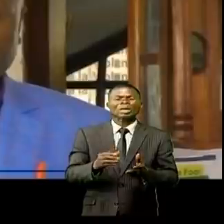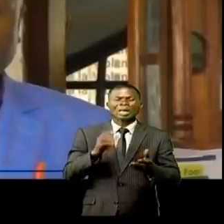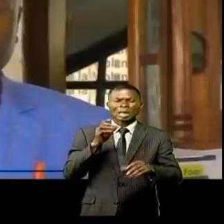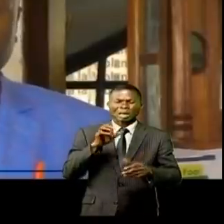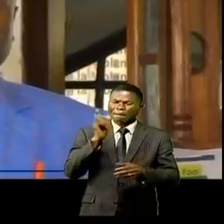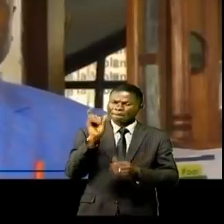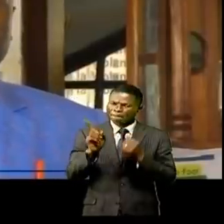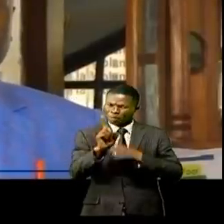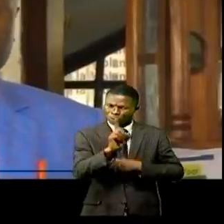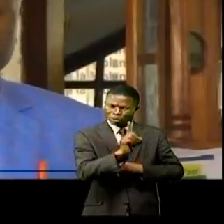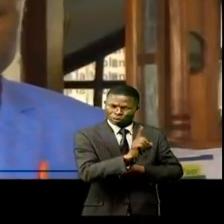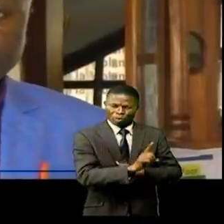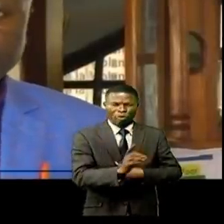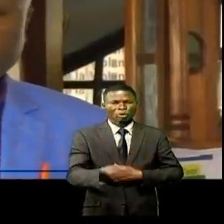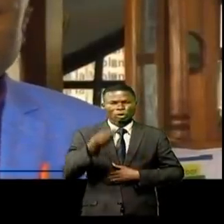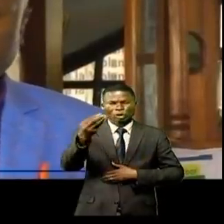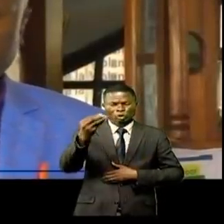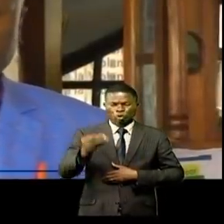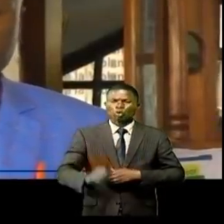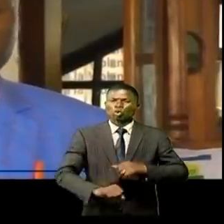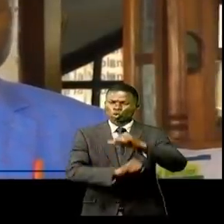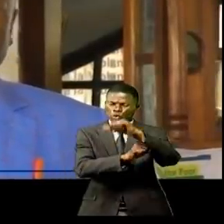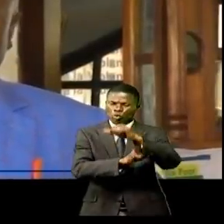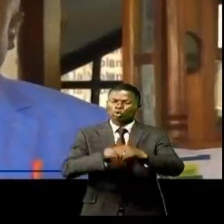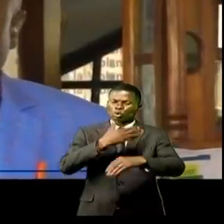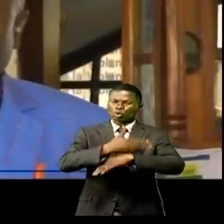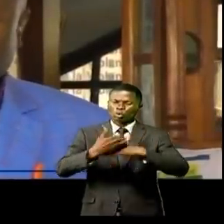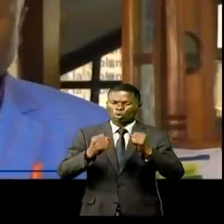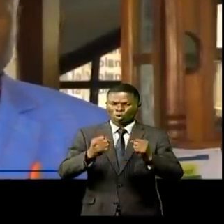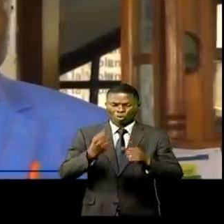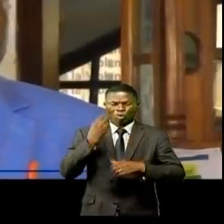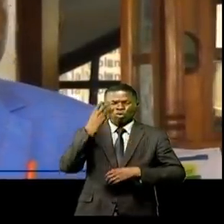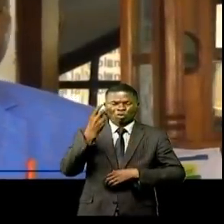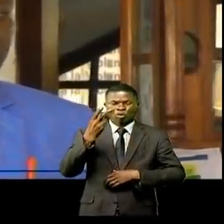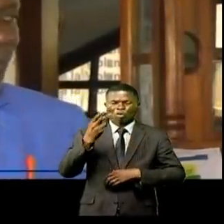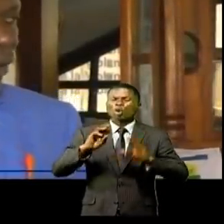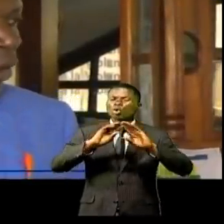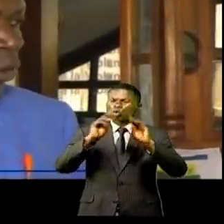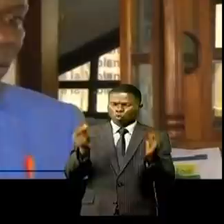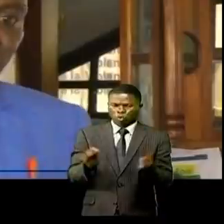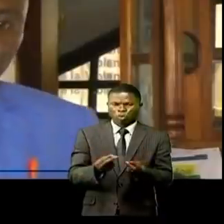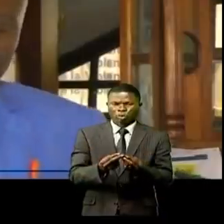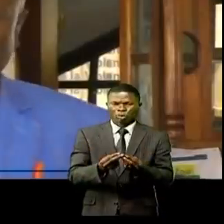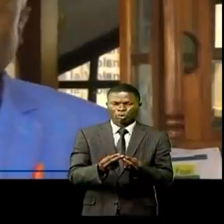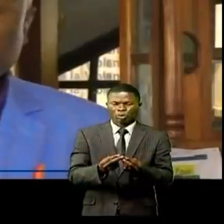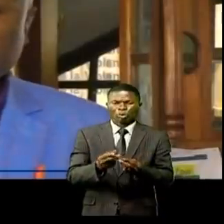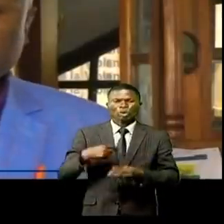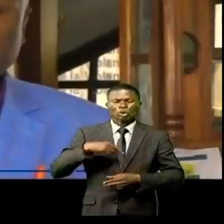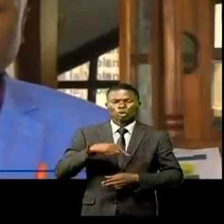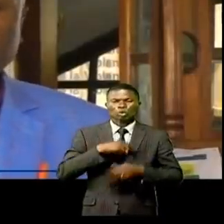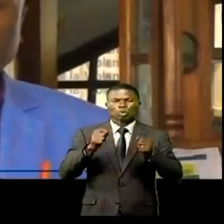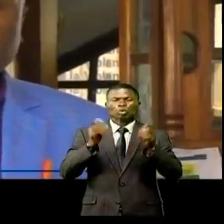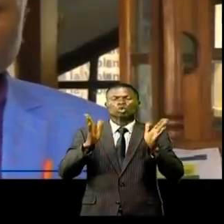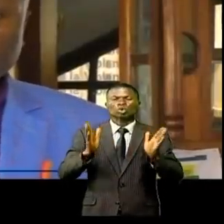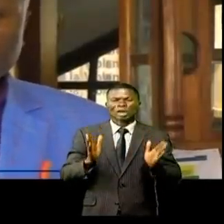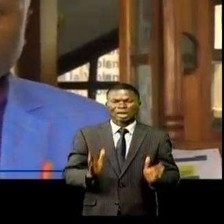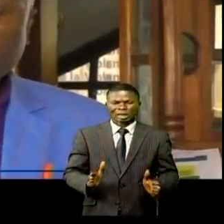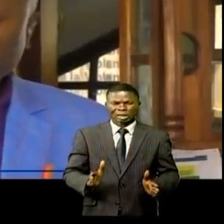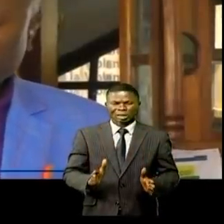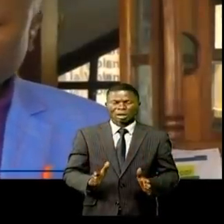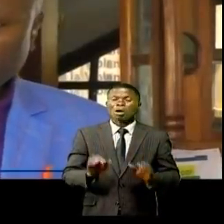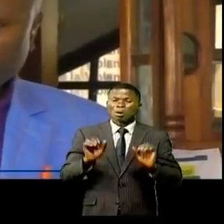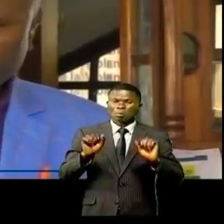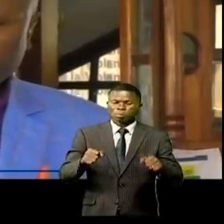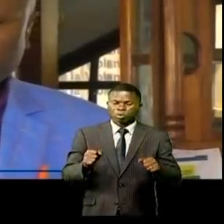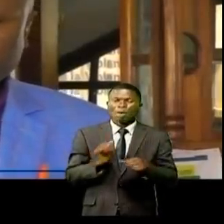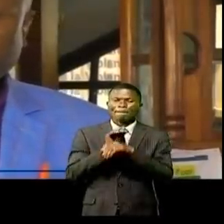chacun puisse apporter sa pierre à l'édifice et voir dans l'ensemble comment nous, journalistes, nous pouvons